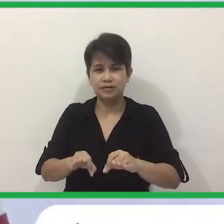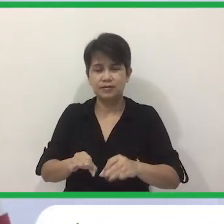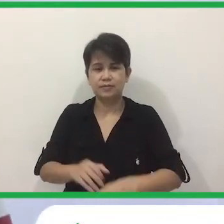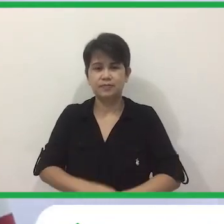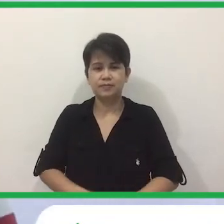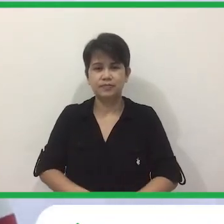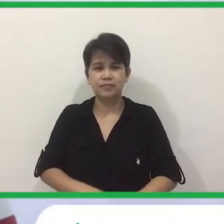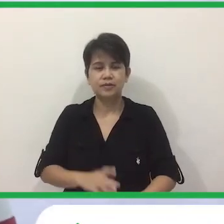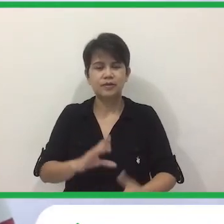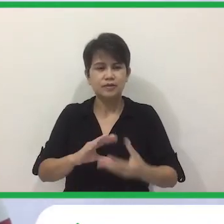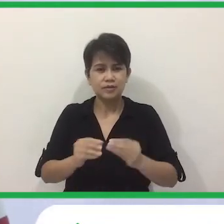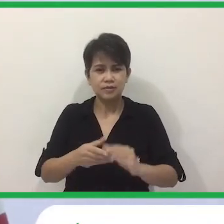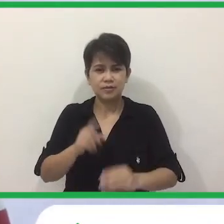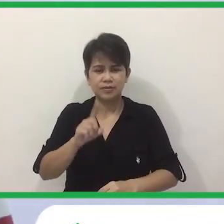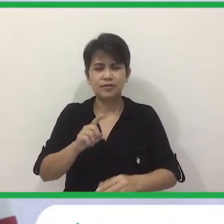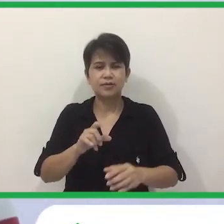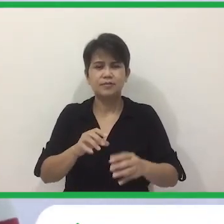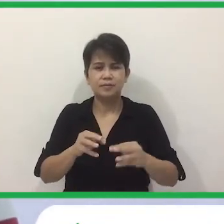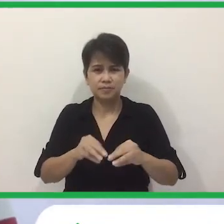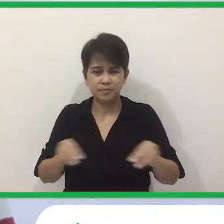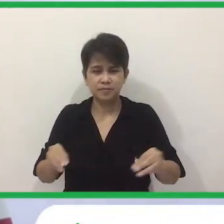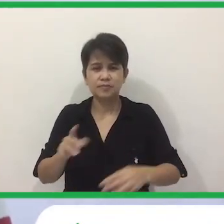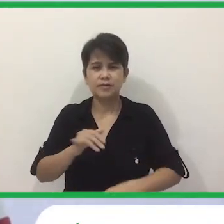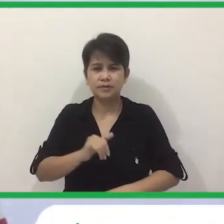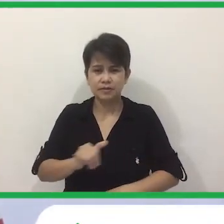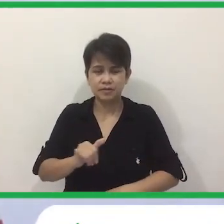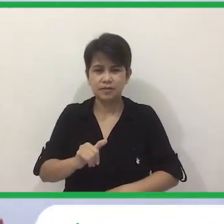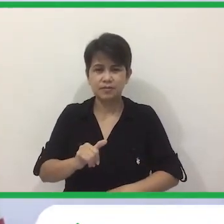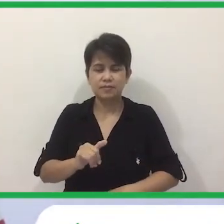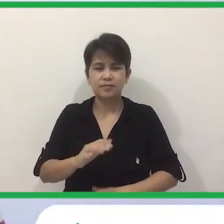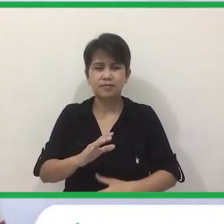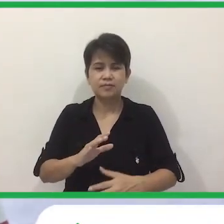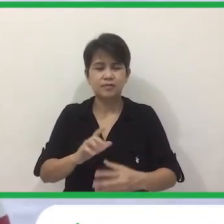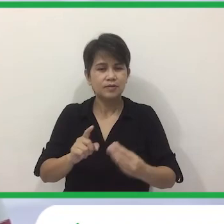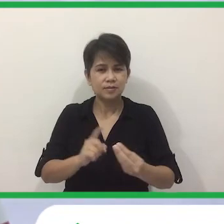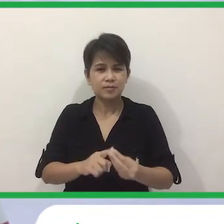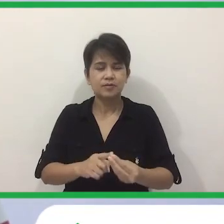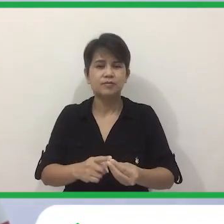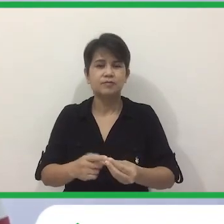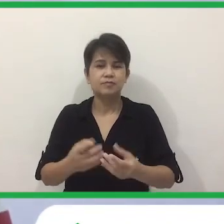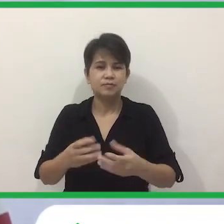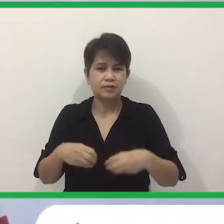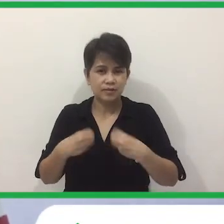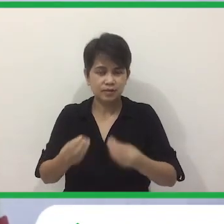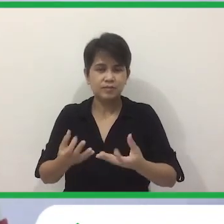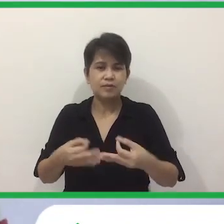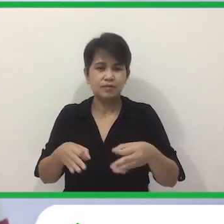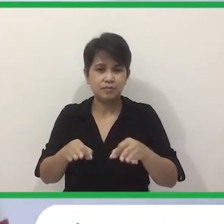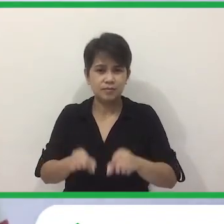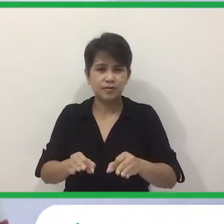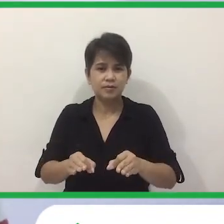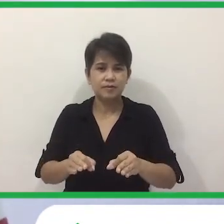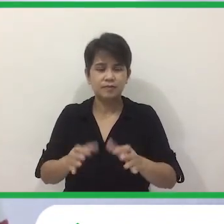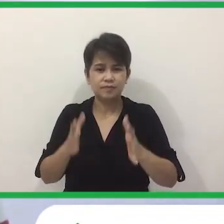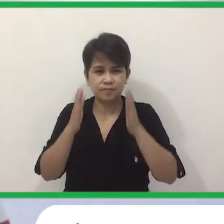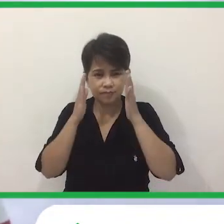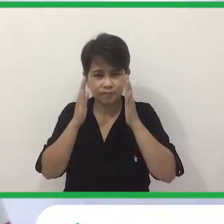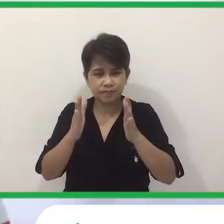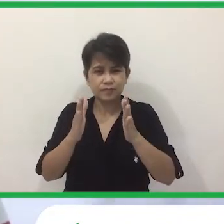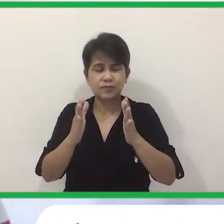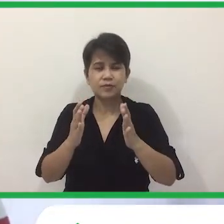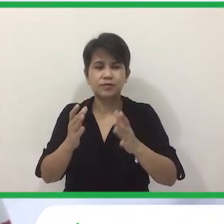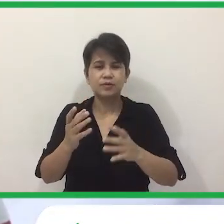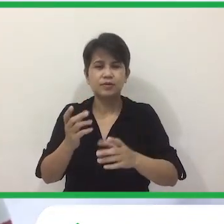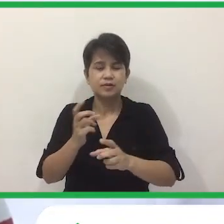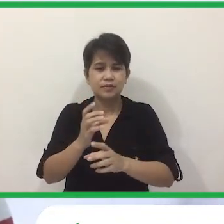Doon Sa Isang Metro Ay Kadoksong Din Ito Na Pagbibigay Nang Halaga Importante Dahil Dito Binibigyan Di Ang